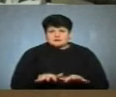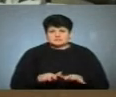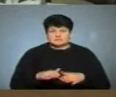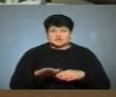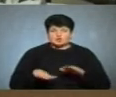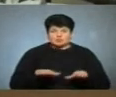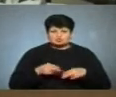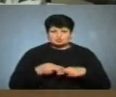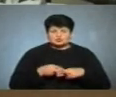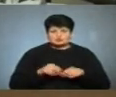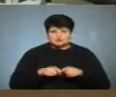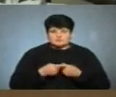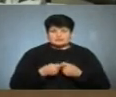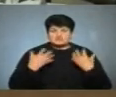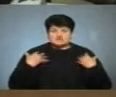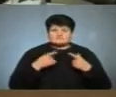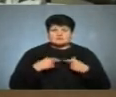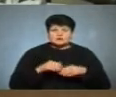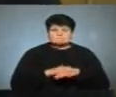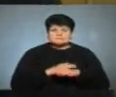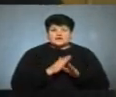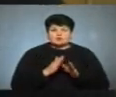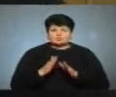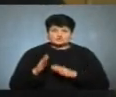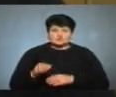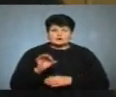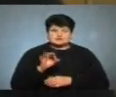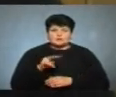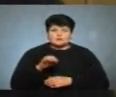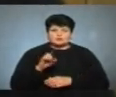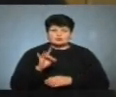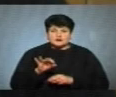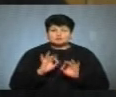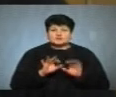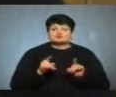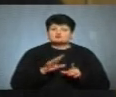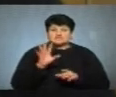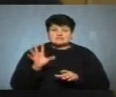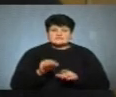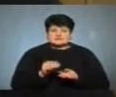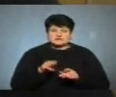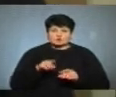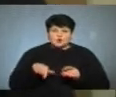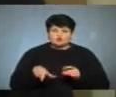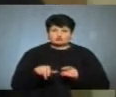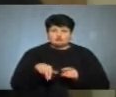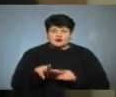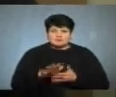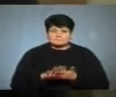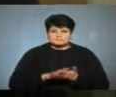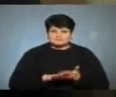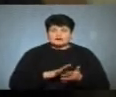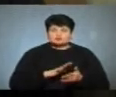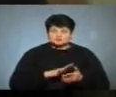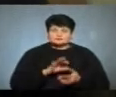Начальниця відділу благоустрою Тернополя Оксана Лоборак розповіла, чому не всі тротуари прибрали. Були задіяні